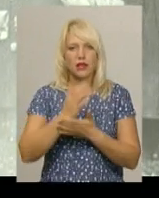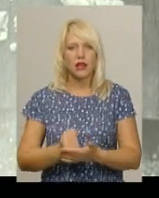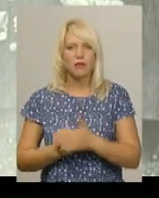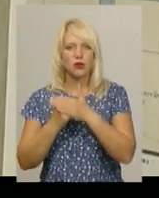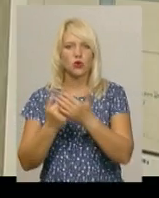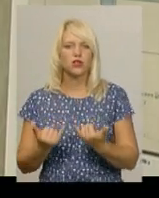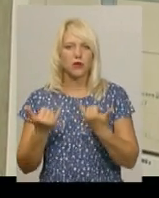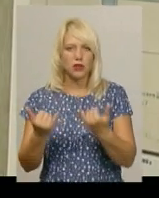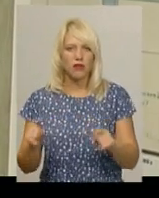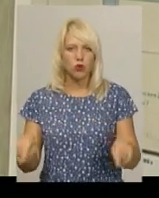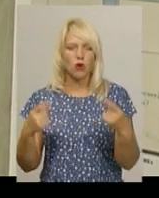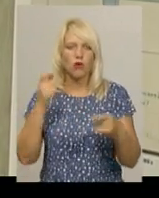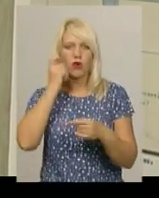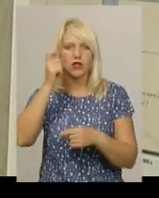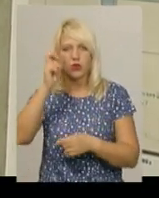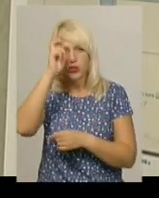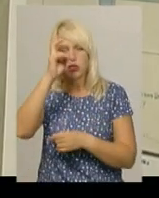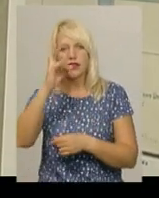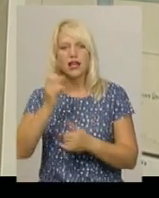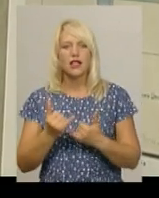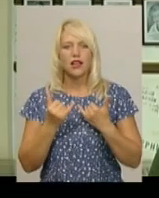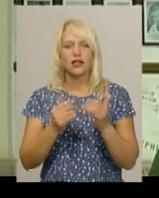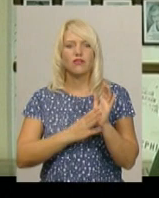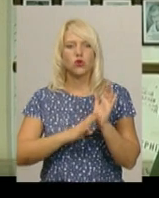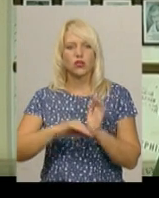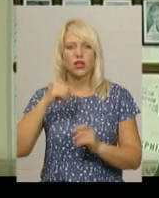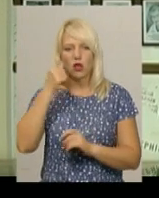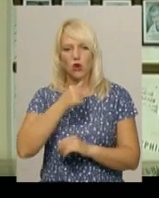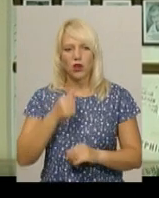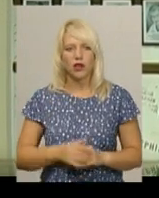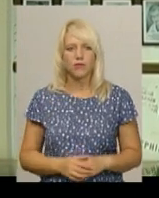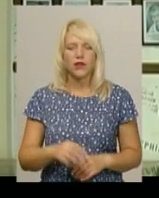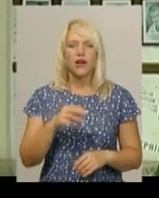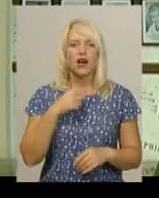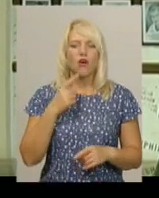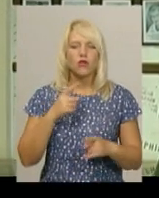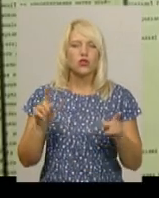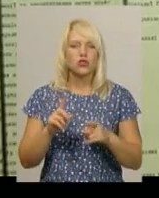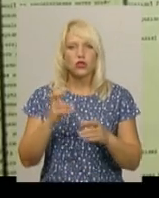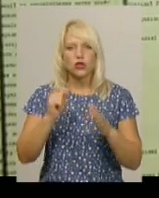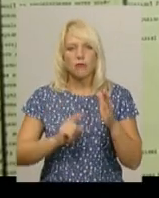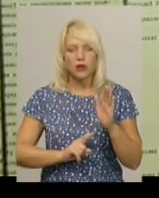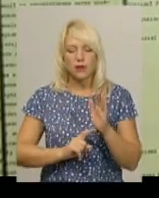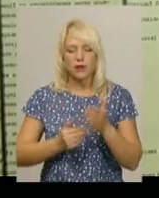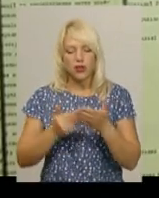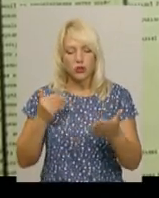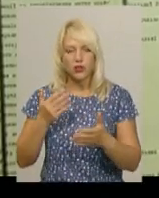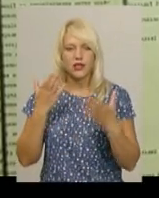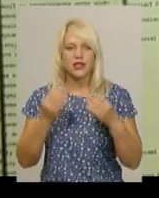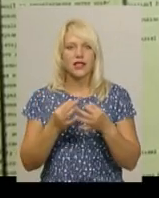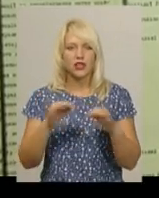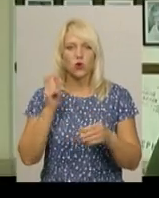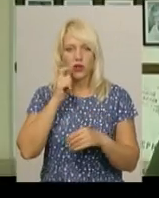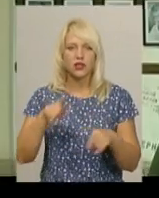відновлення української державності вже в 90-х роках. Хмельничанин Віталій Могила каже, що напередодні Дня незалежності України така